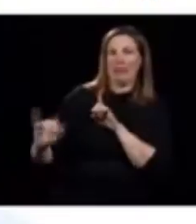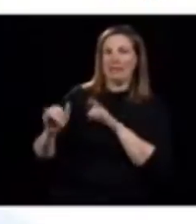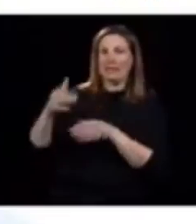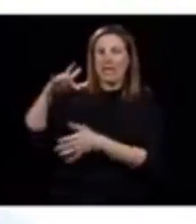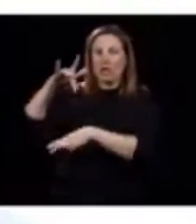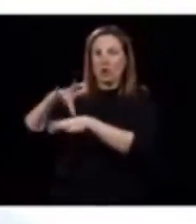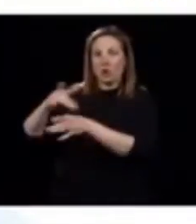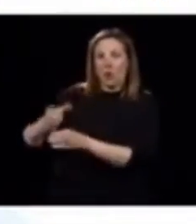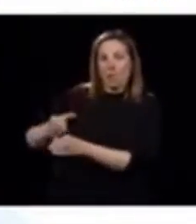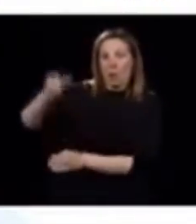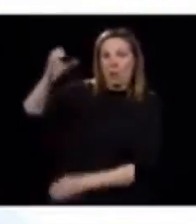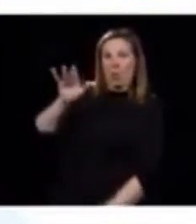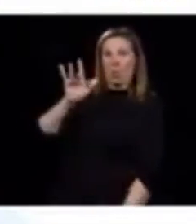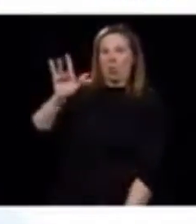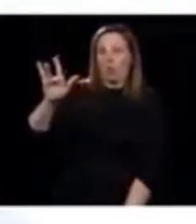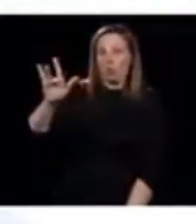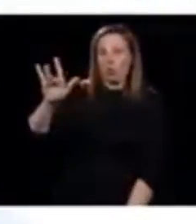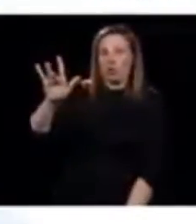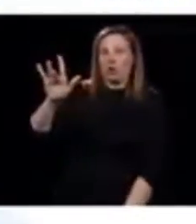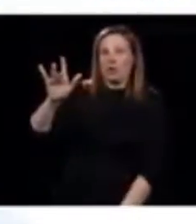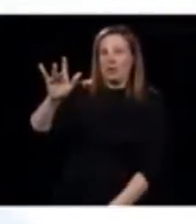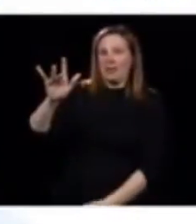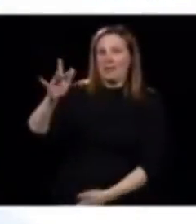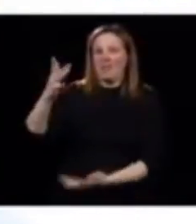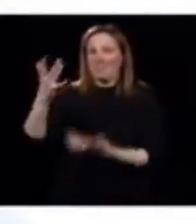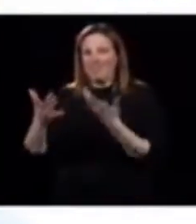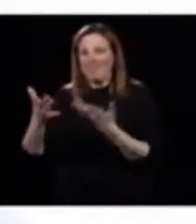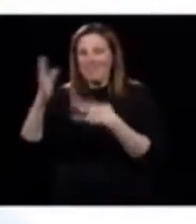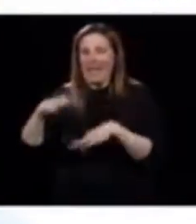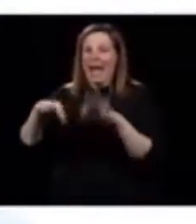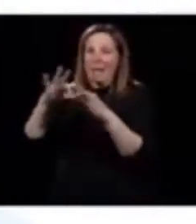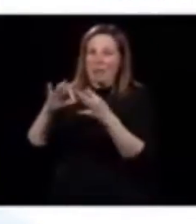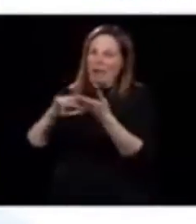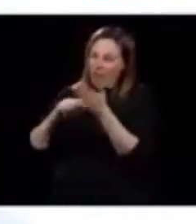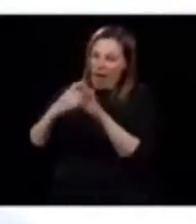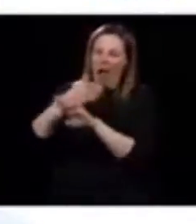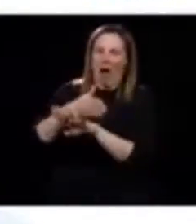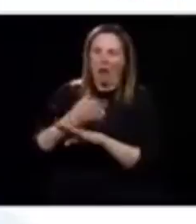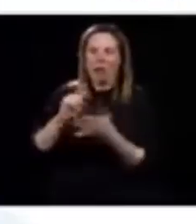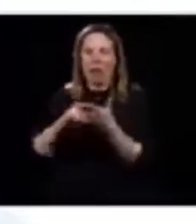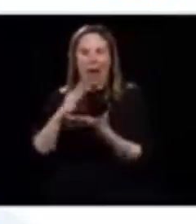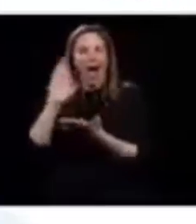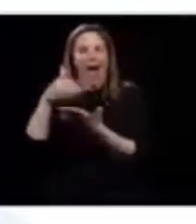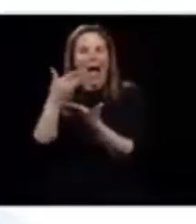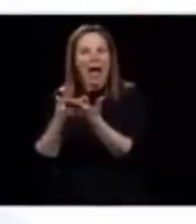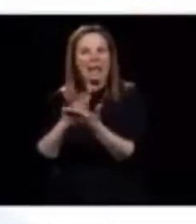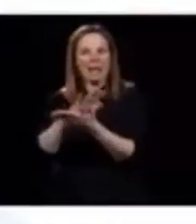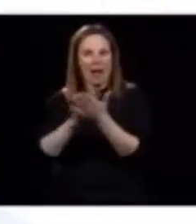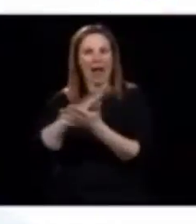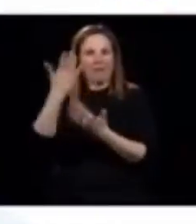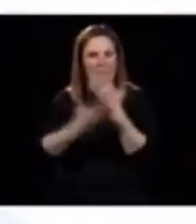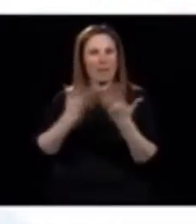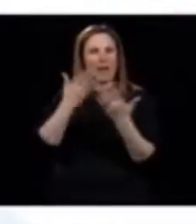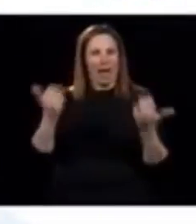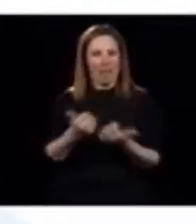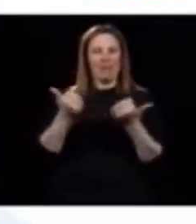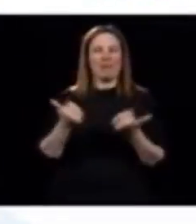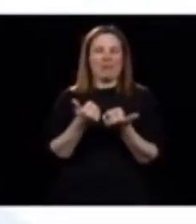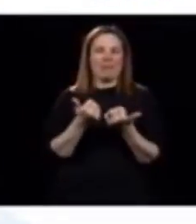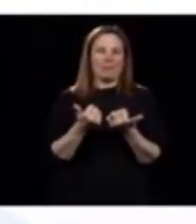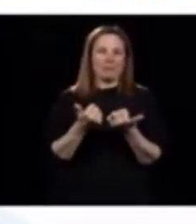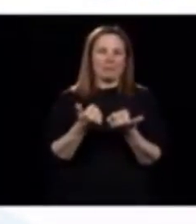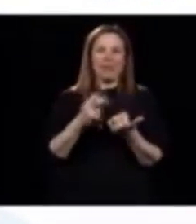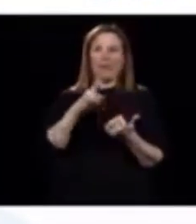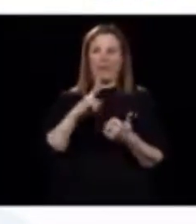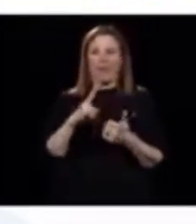tu sais, ça se peut que je désinfecte, mais que la dernière personne qui a touchée, est contagieuse, fait que moi, je me lave les mains. C'est vraiment ça, comme tel, c'est pas non